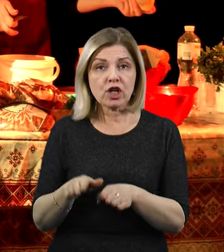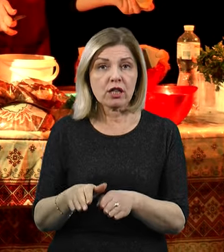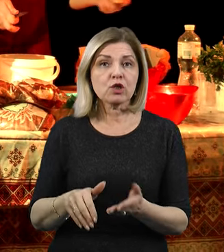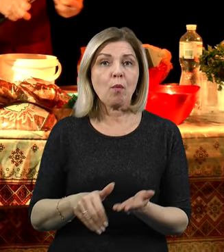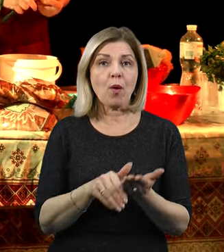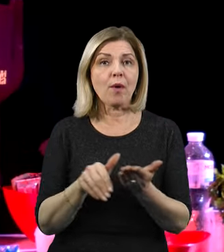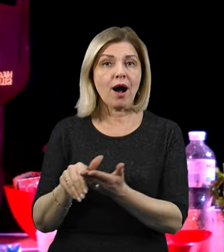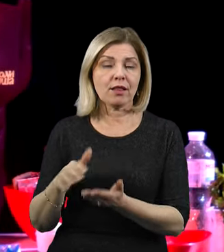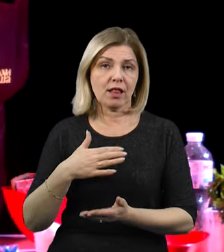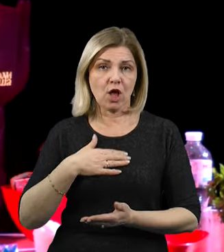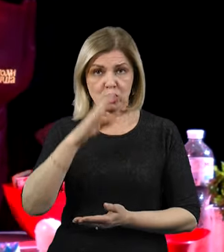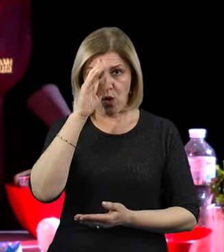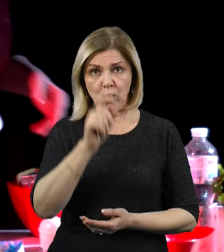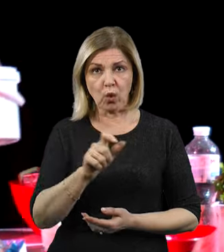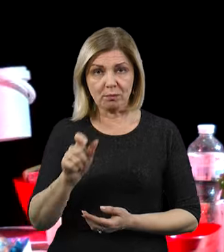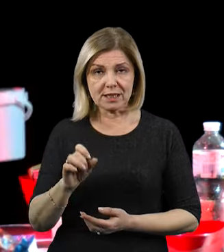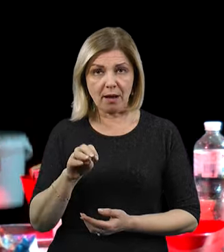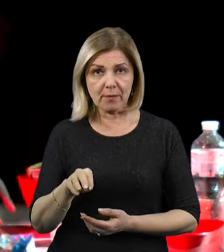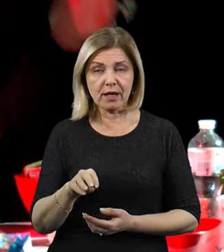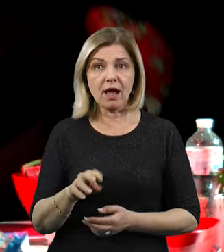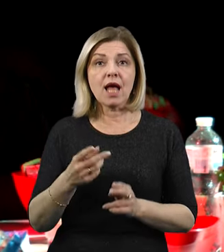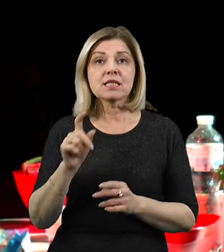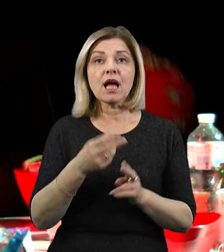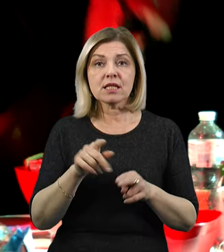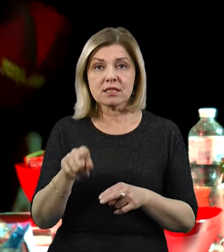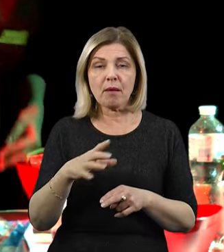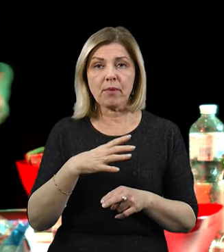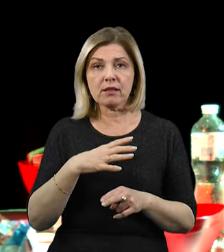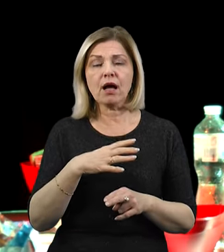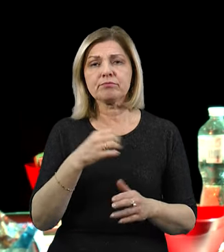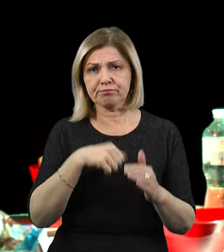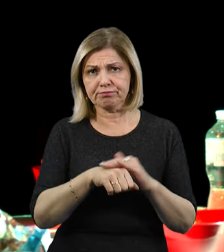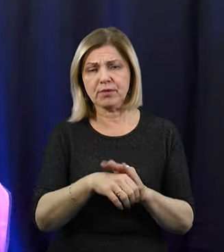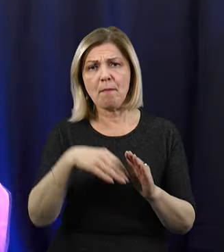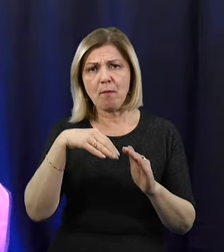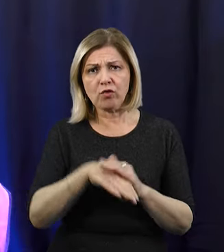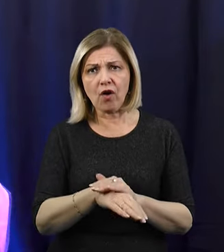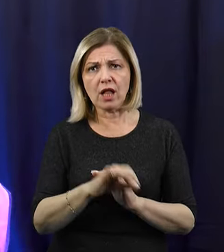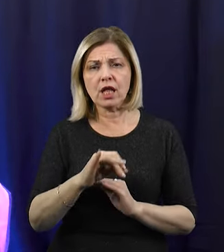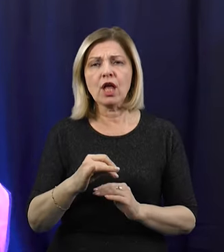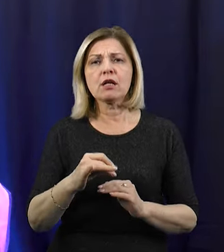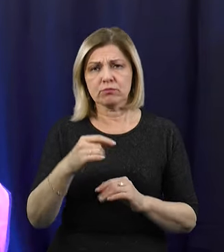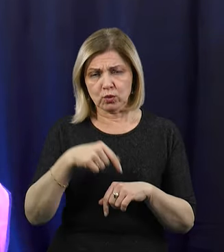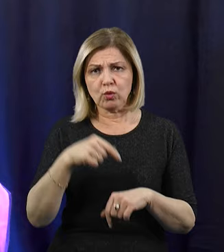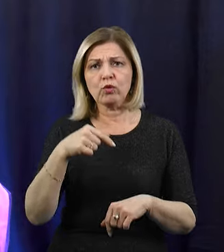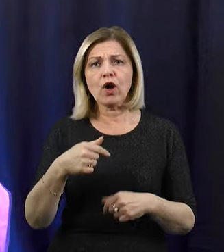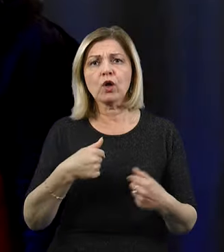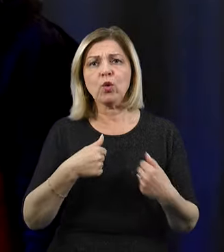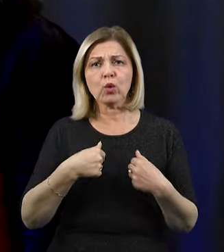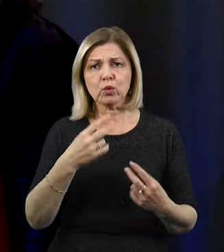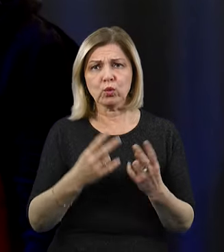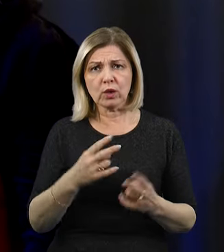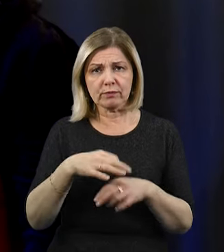нашим хлопцям. За це була кинута на підвал, зазнала тортур, але не зламалася.